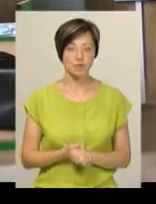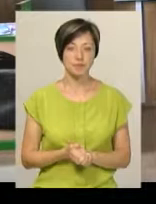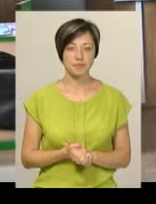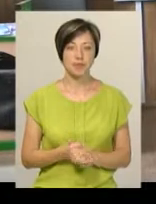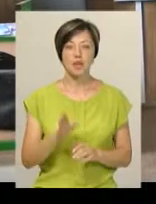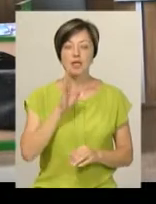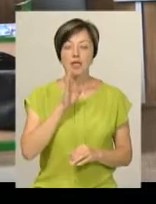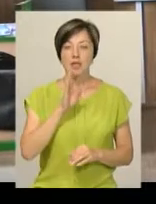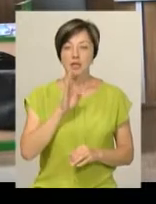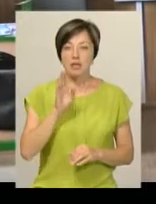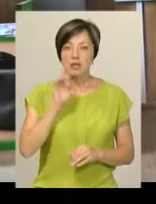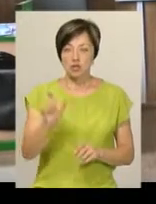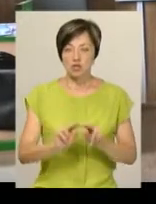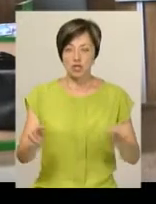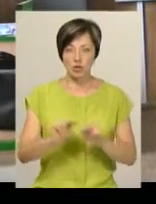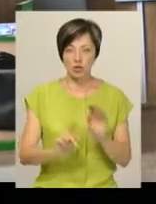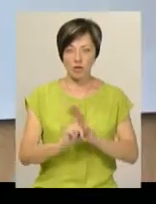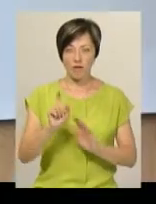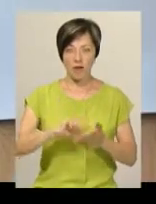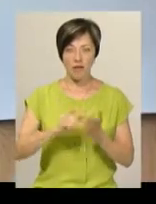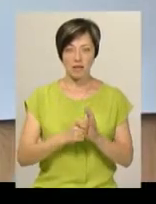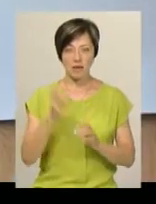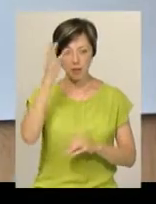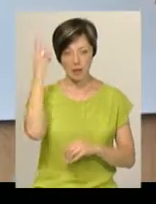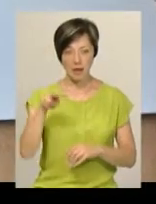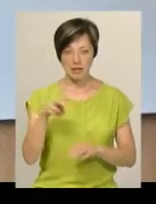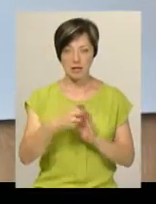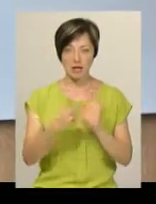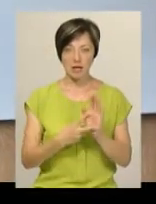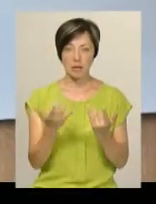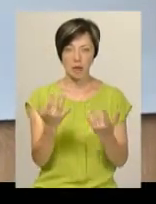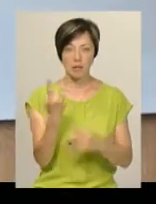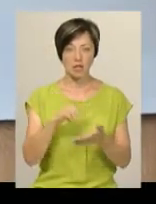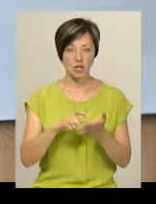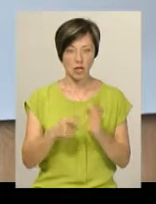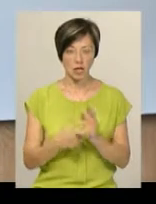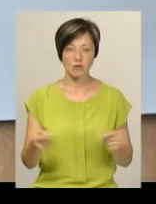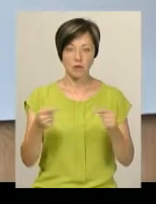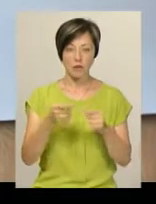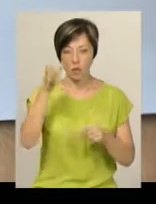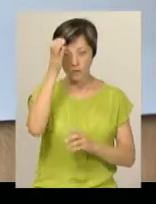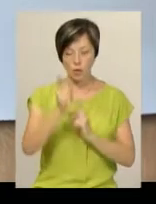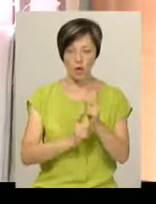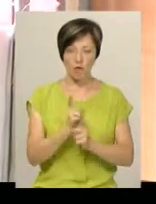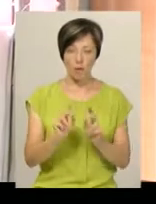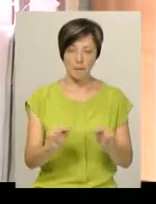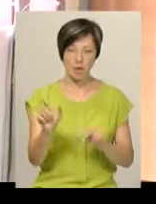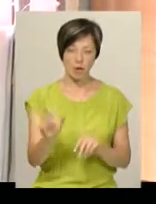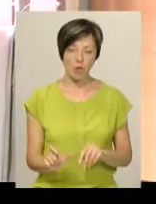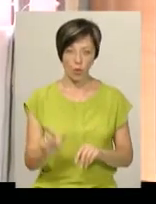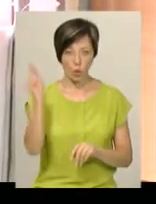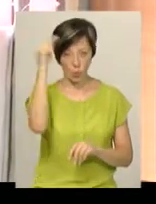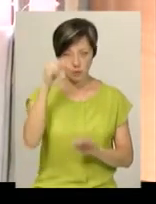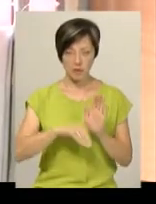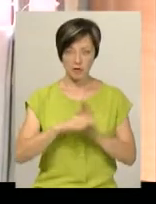Пастух – вчителька початкових класів Хмельницького ліцею номер 17. Цього року вона набирає перший клас. Відповідно до освітньої реформи, педагог проходила